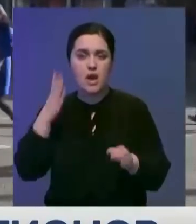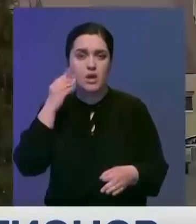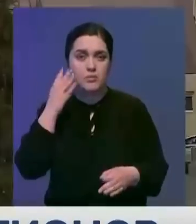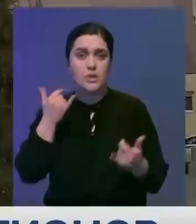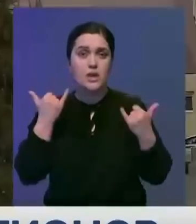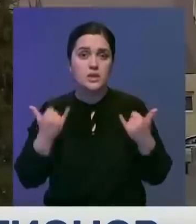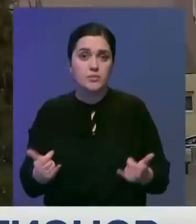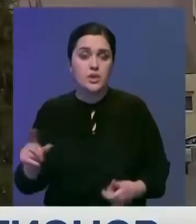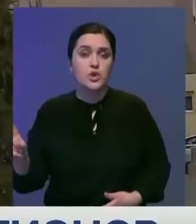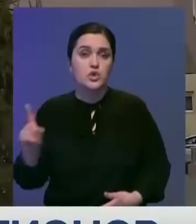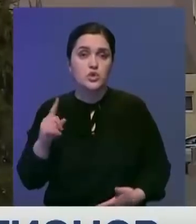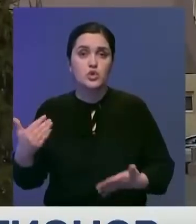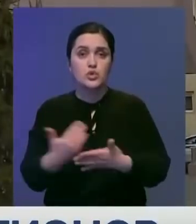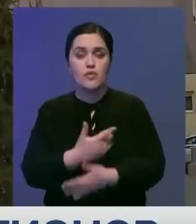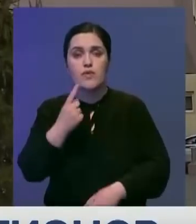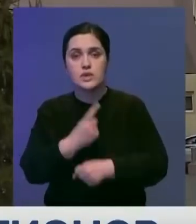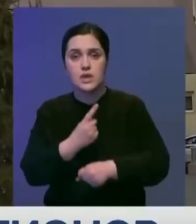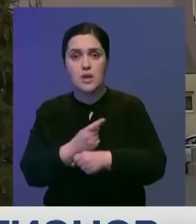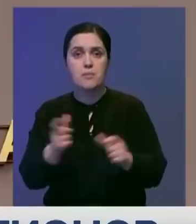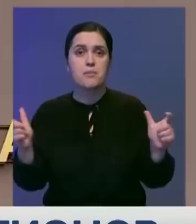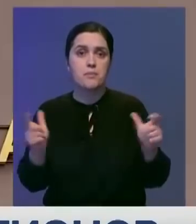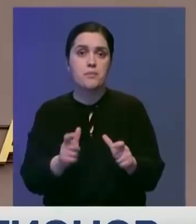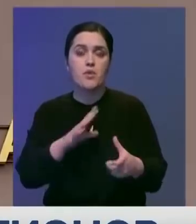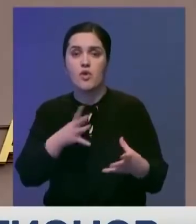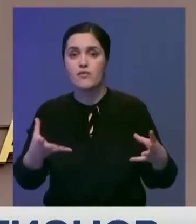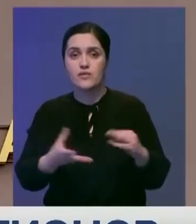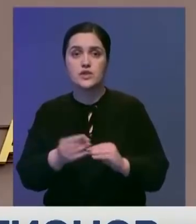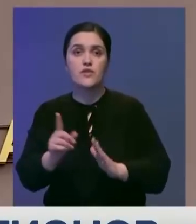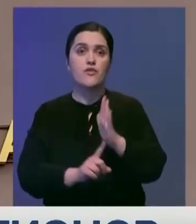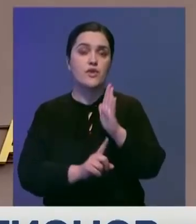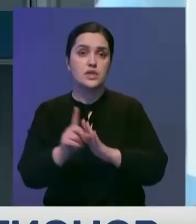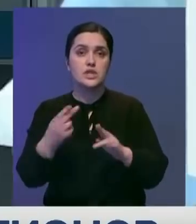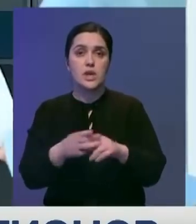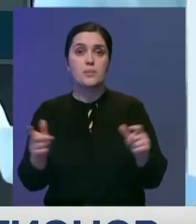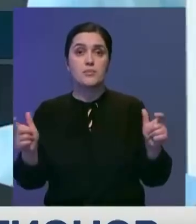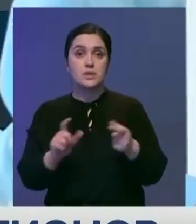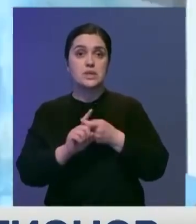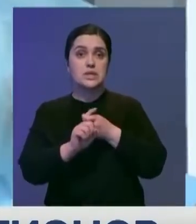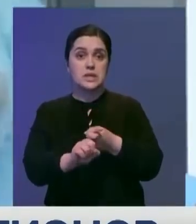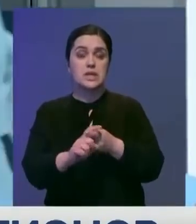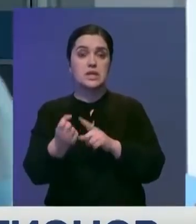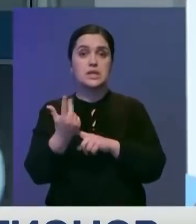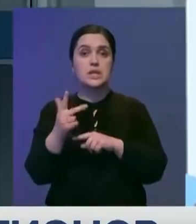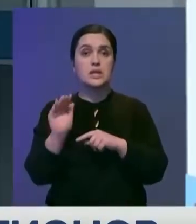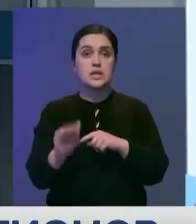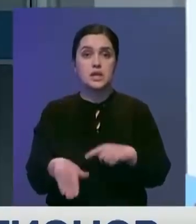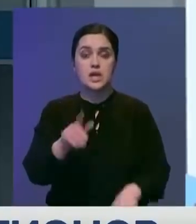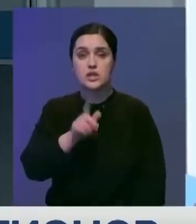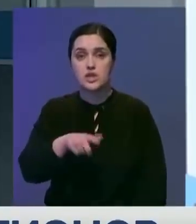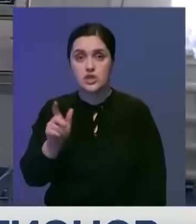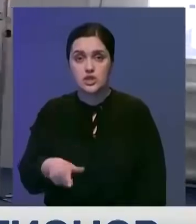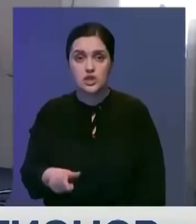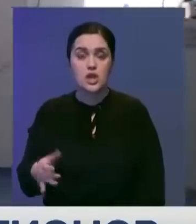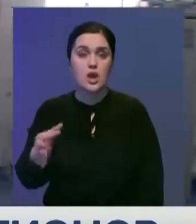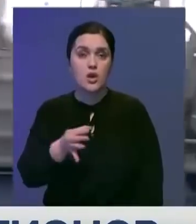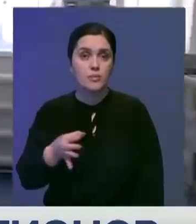близлежащих к Алматы. Теперь регион ждут новые карантинные ограничения. Всего с начала пандемии ковидом заразились более 13